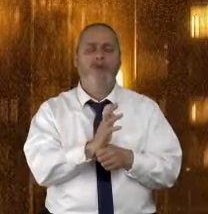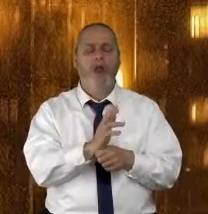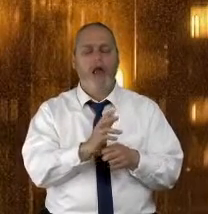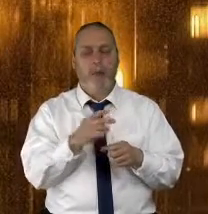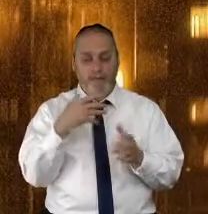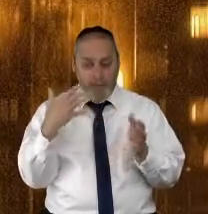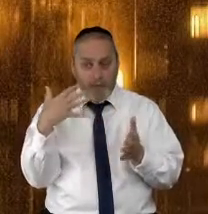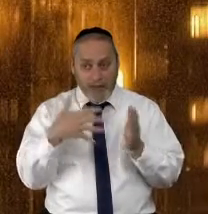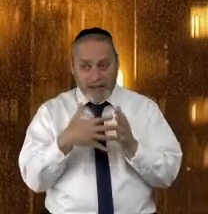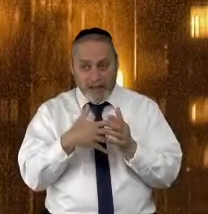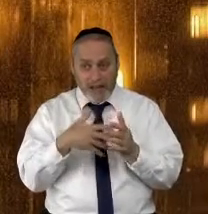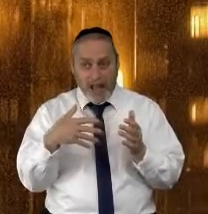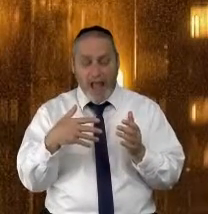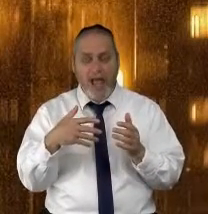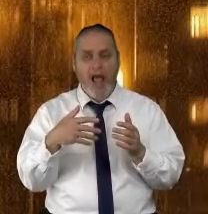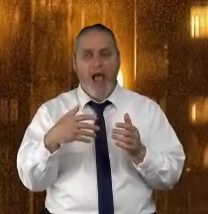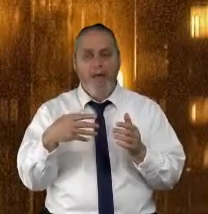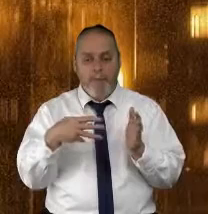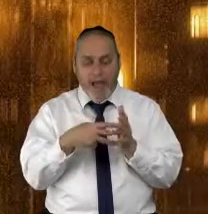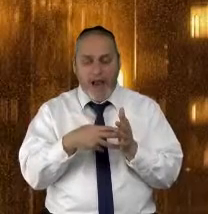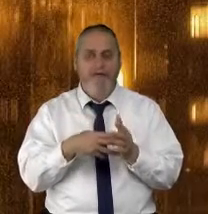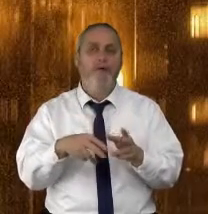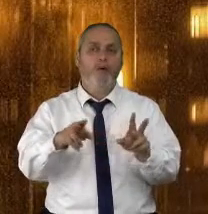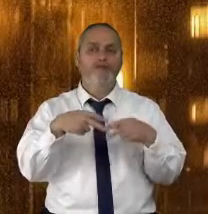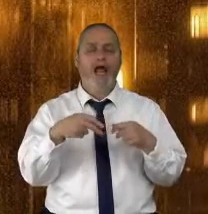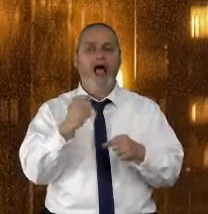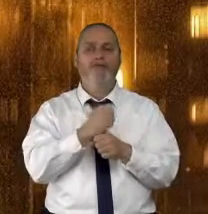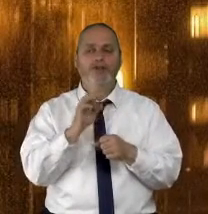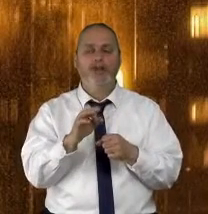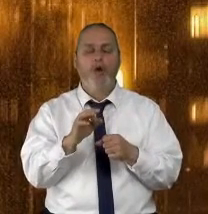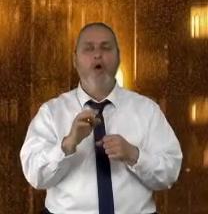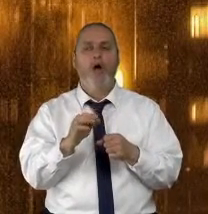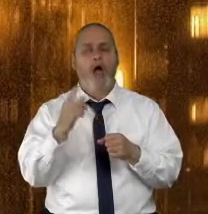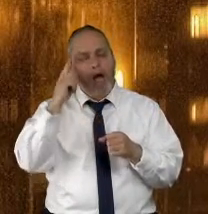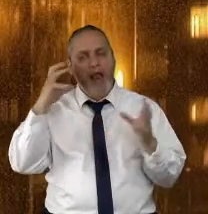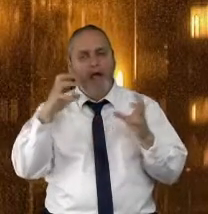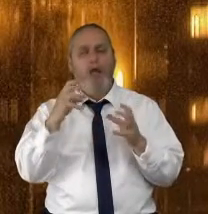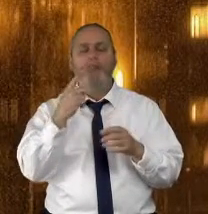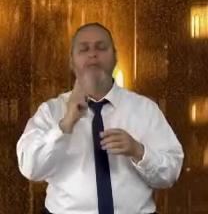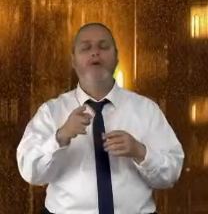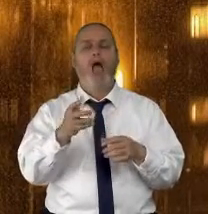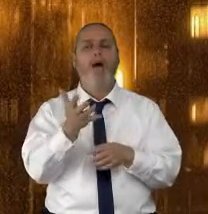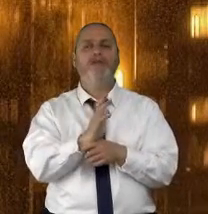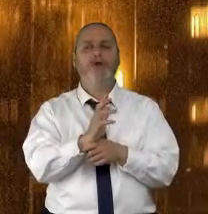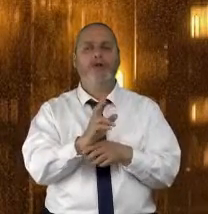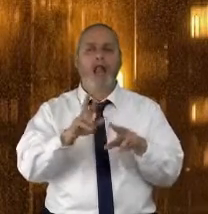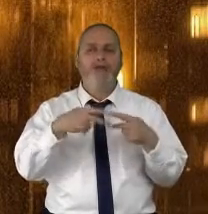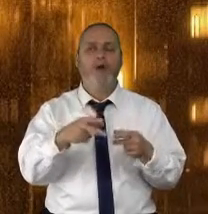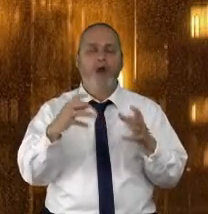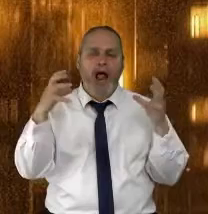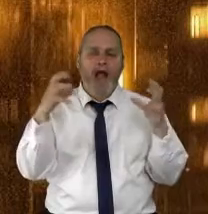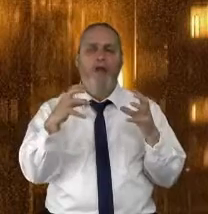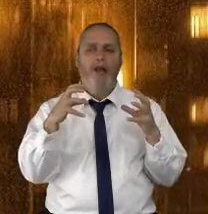להחזור לרמת הריכוז שהוא היה בה לפני שהוא בדק את המייל. ברגע שאדם הוא